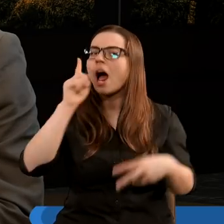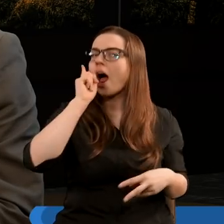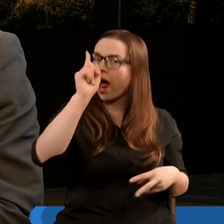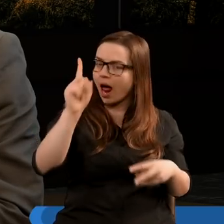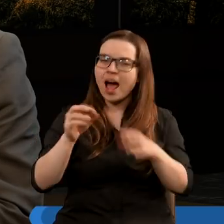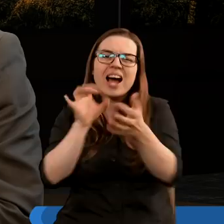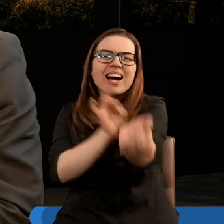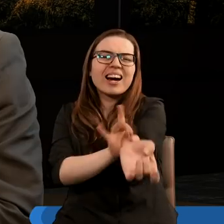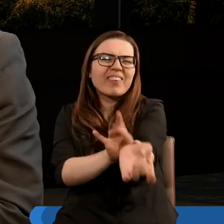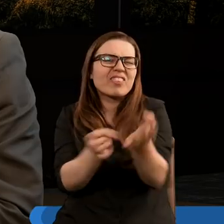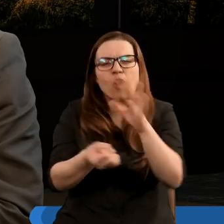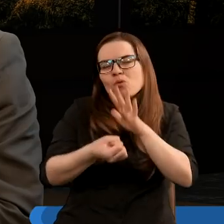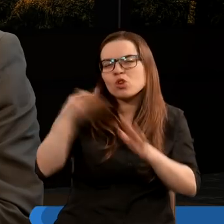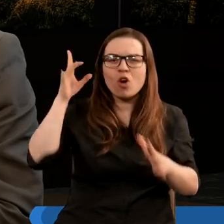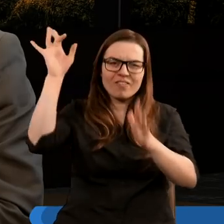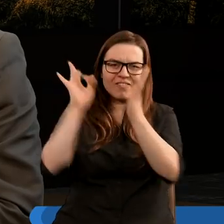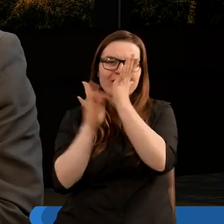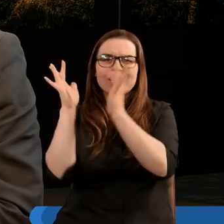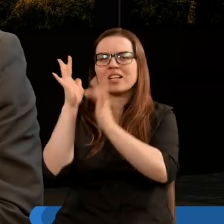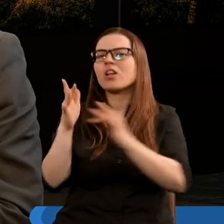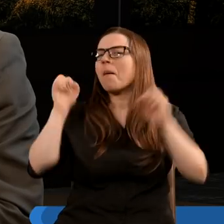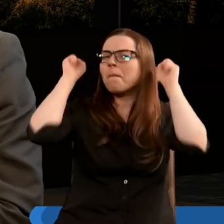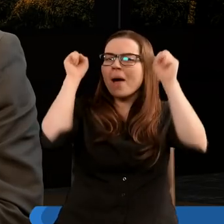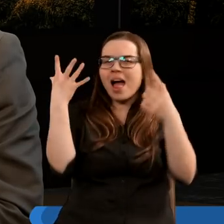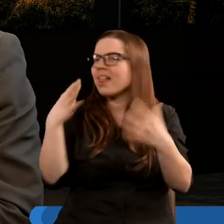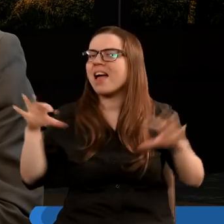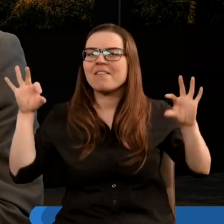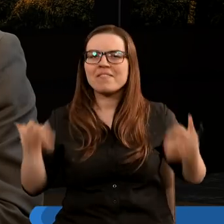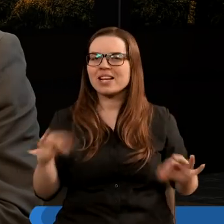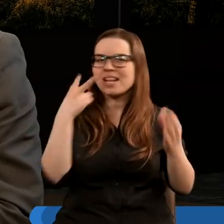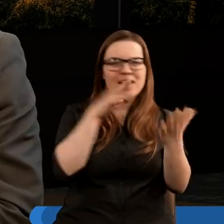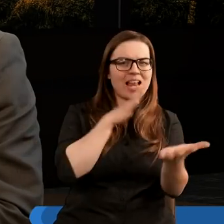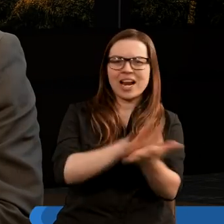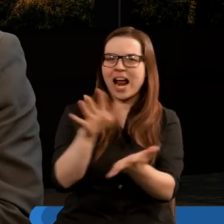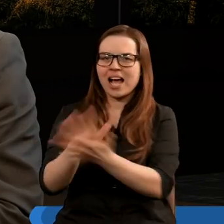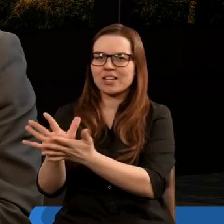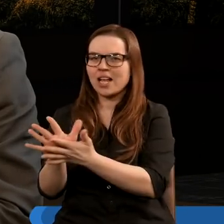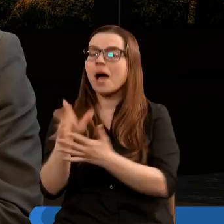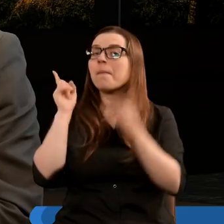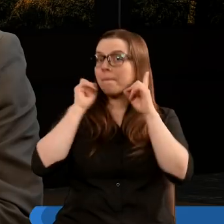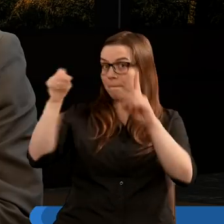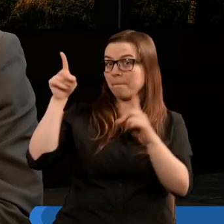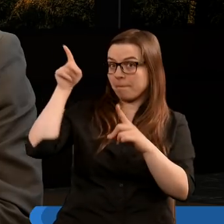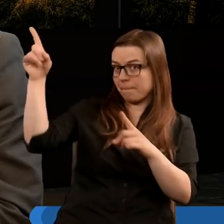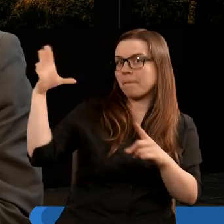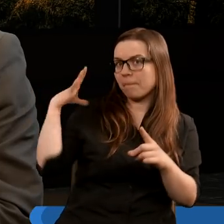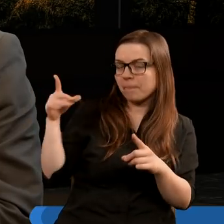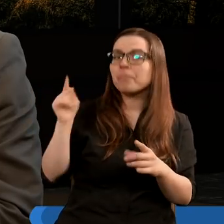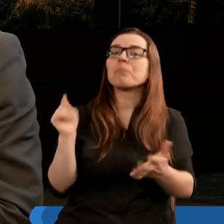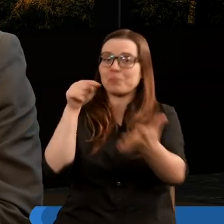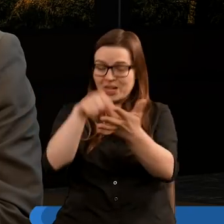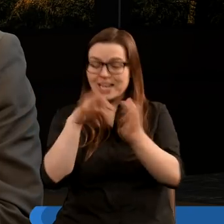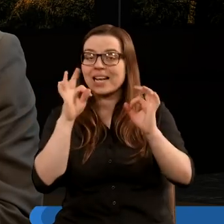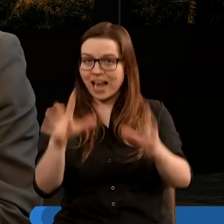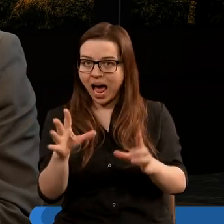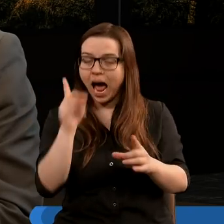lecz drogą krwią Chrystusa, jako baranka niewinnego i nieskalanego. Wprawdzie był on na to